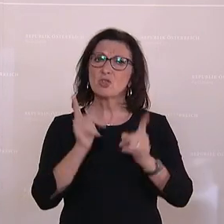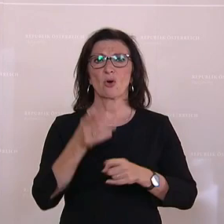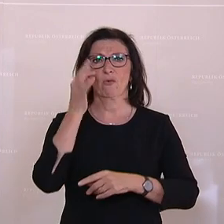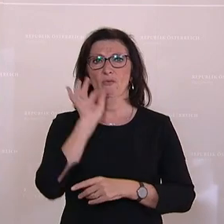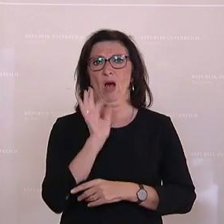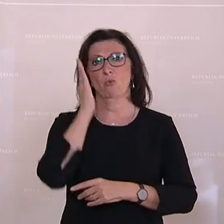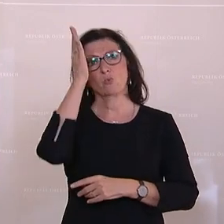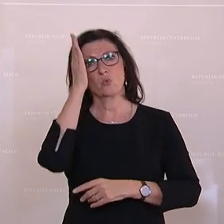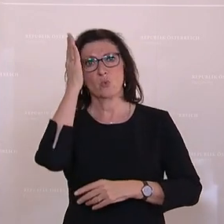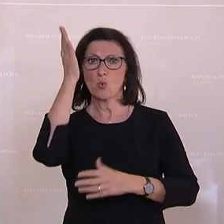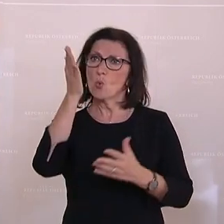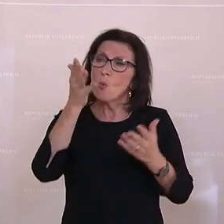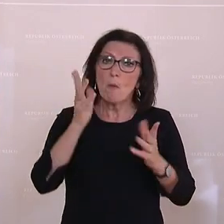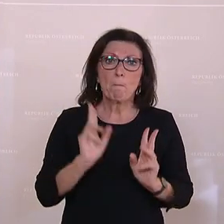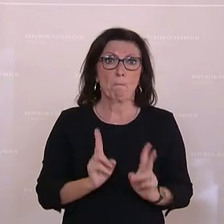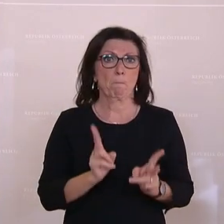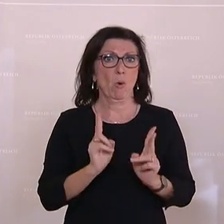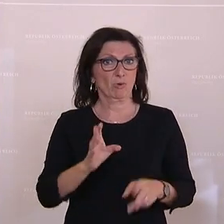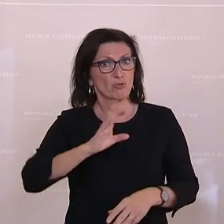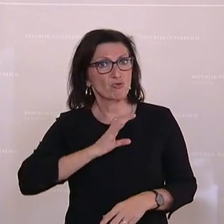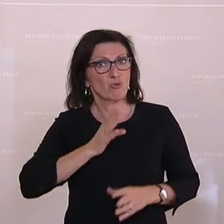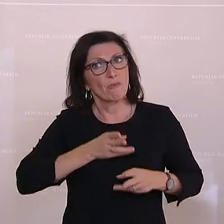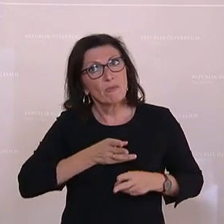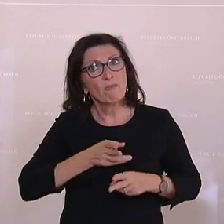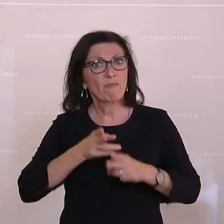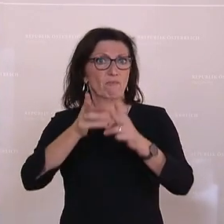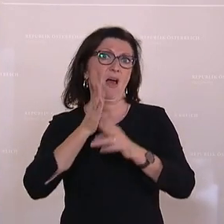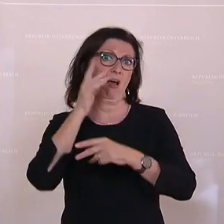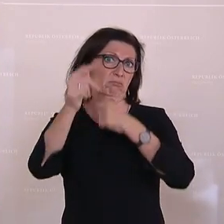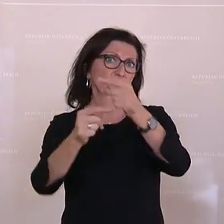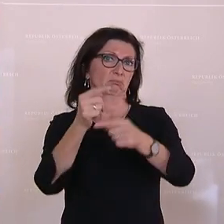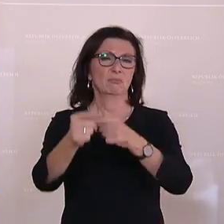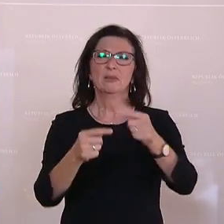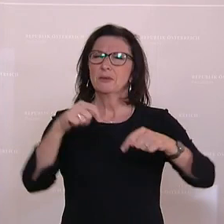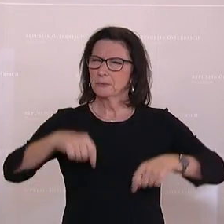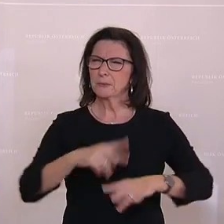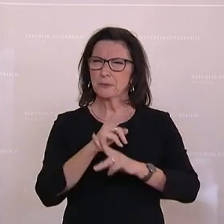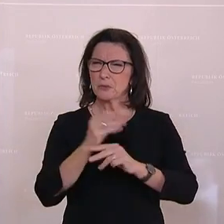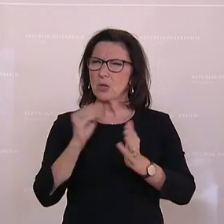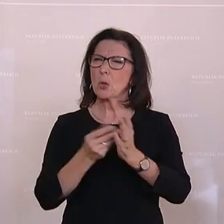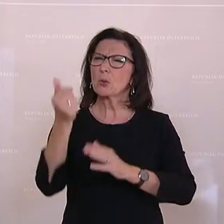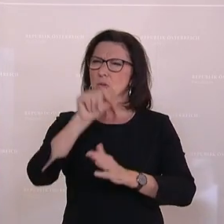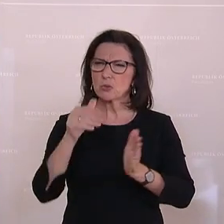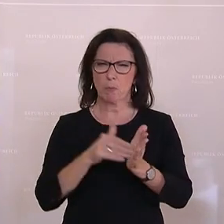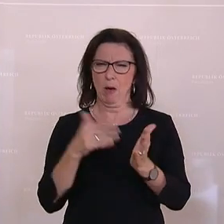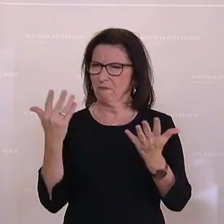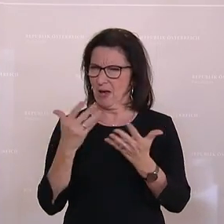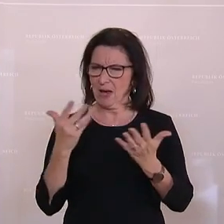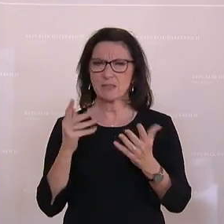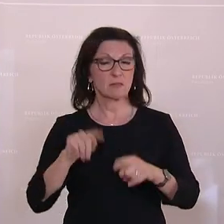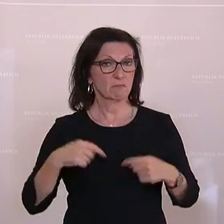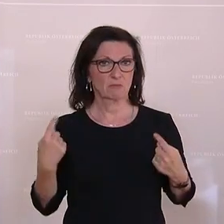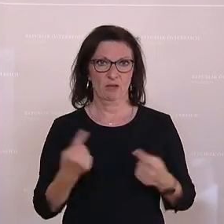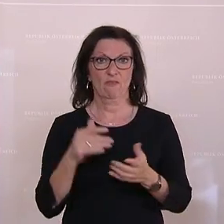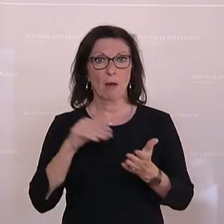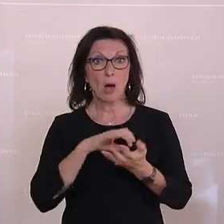Auswege zu ermöglichen. Und was wir zusätzlich in Österreich brauchen, wir brauchen einen ständigen